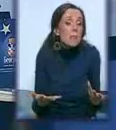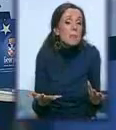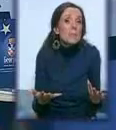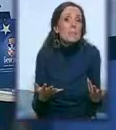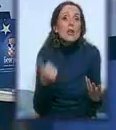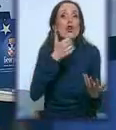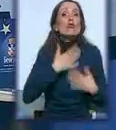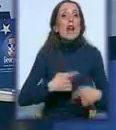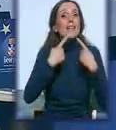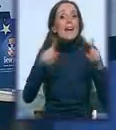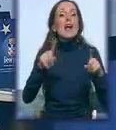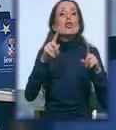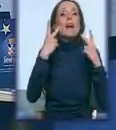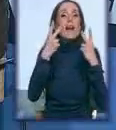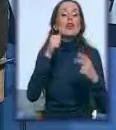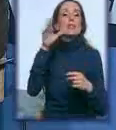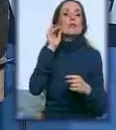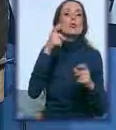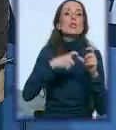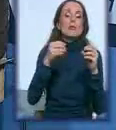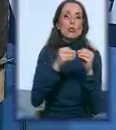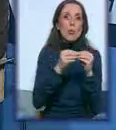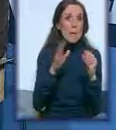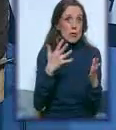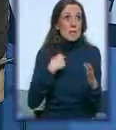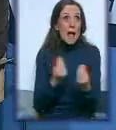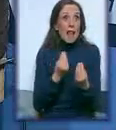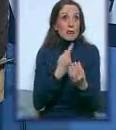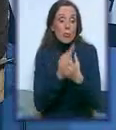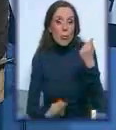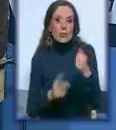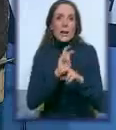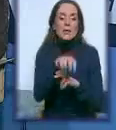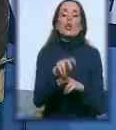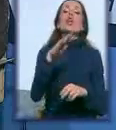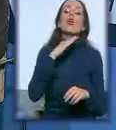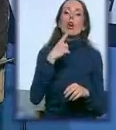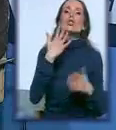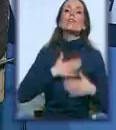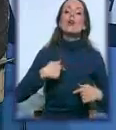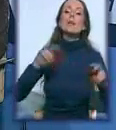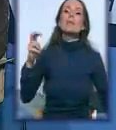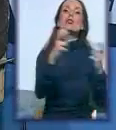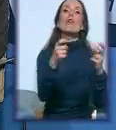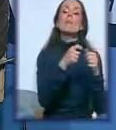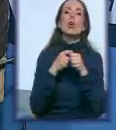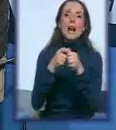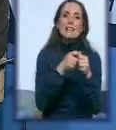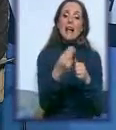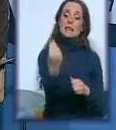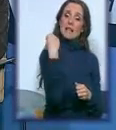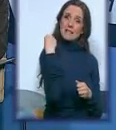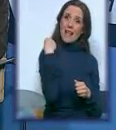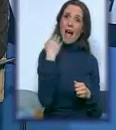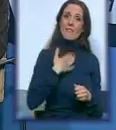Televizije Studio B? Pa ne, eto, hteo sam da... Nisam preskočila nekog tim. Hteo sam da pozovem organizacija da se jave agencija ako već nisu